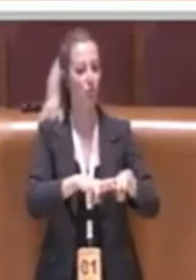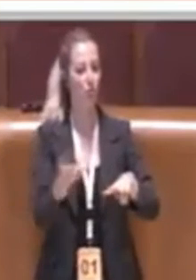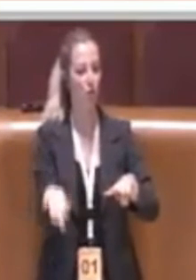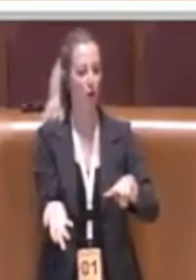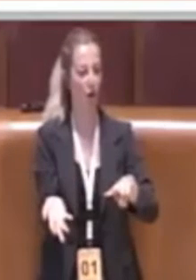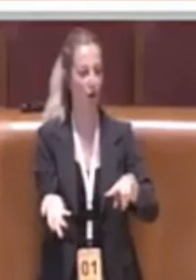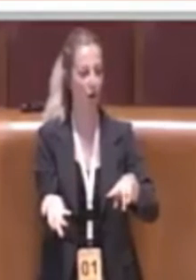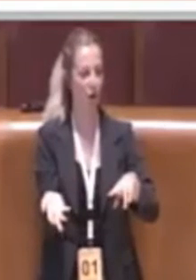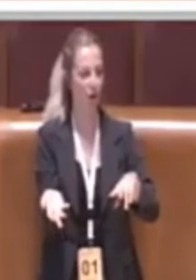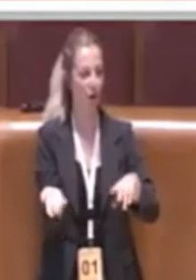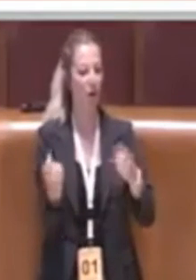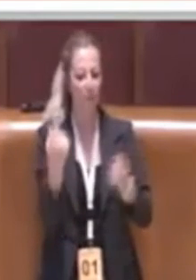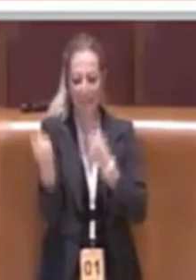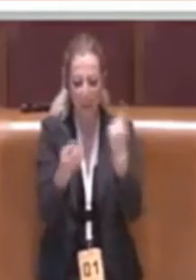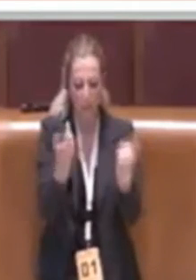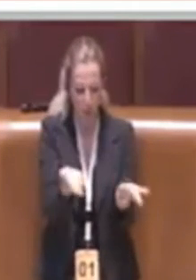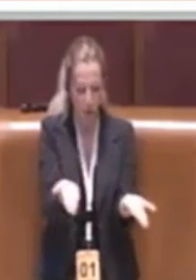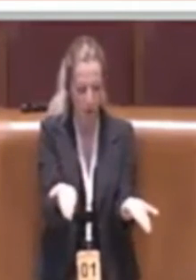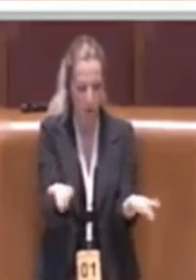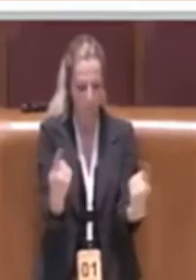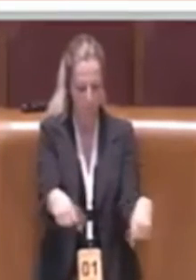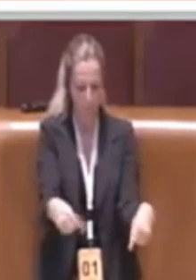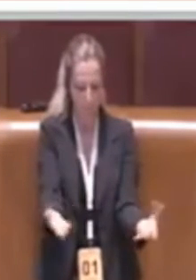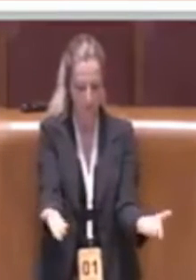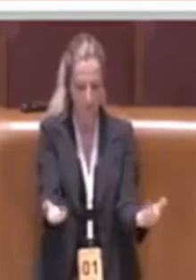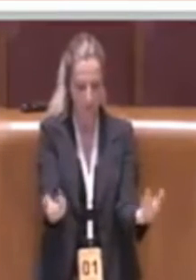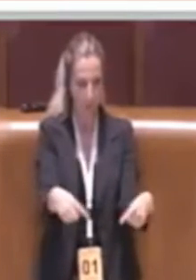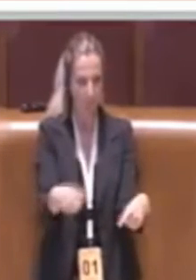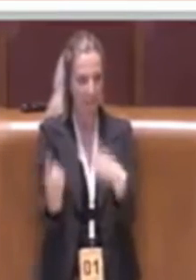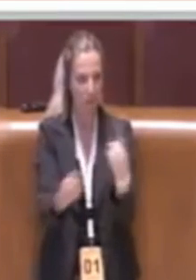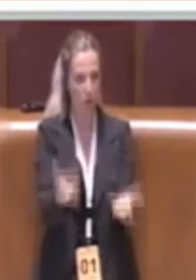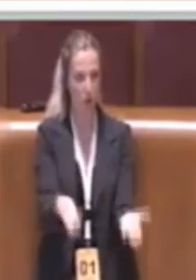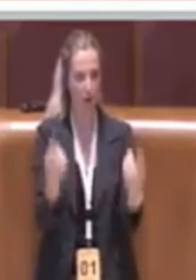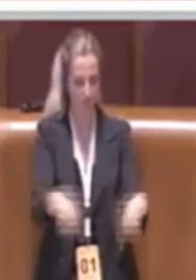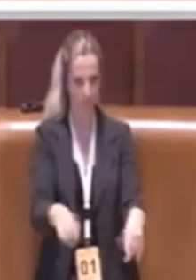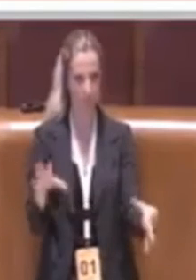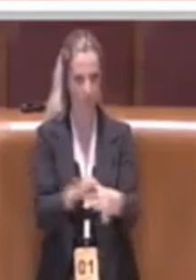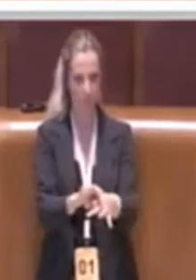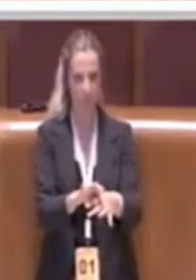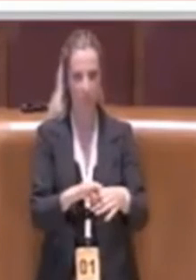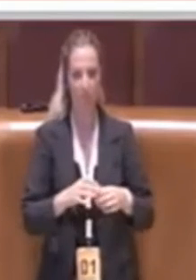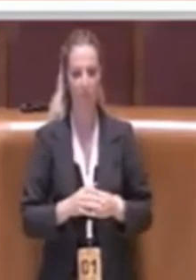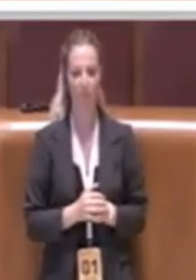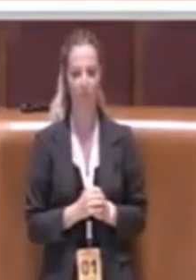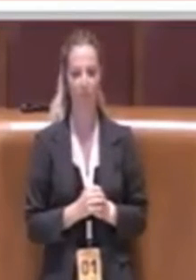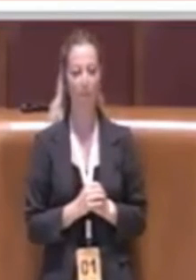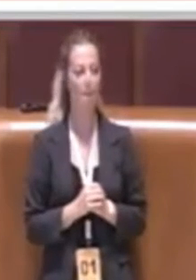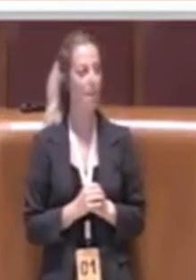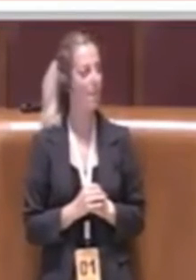questa situazione. Ora,